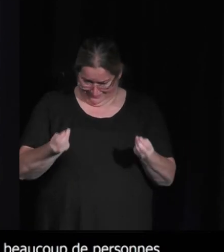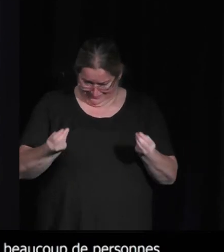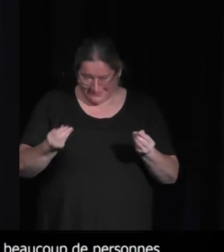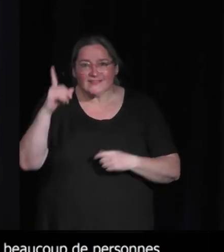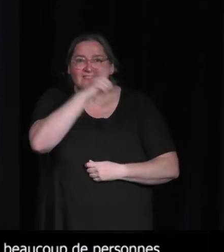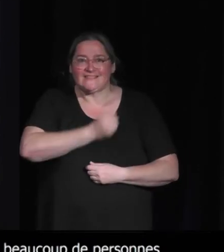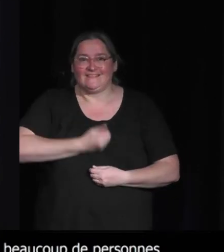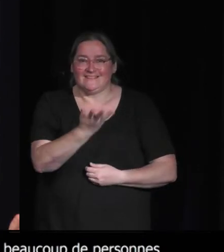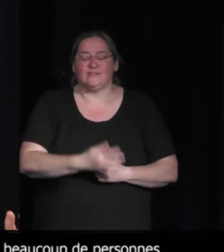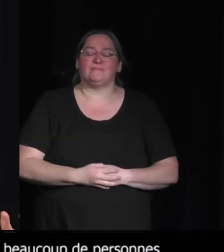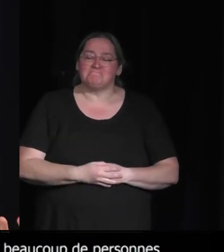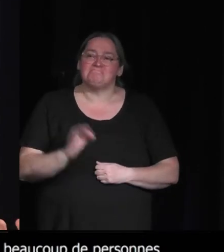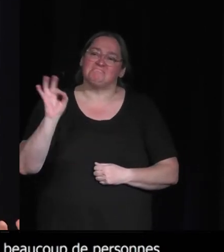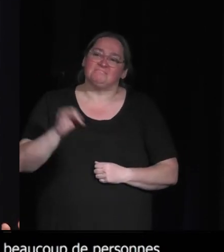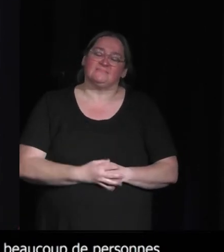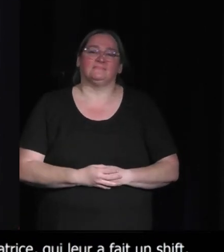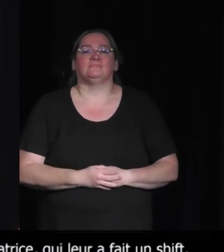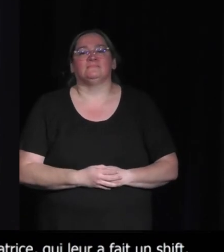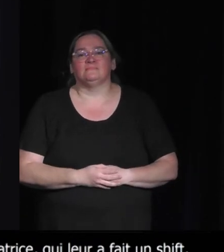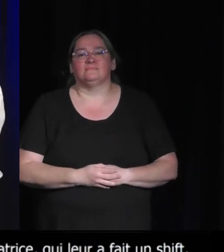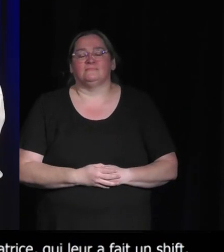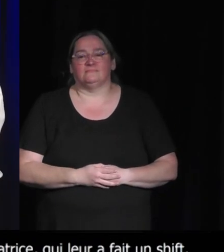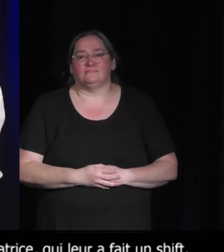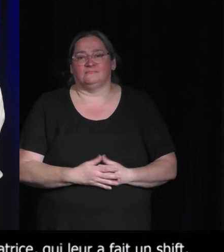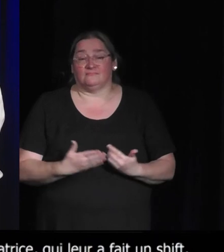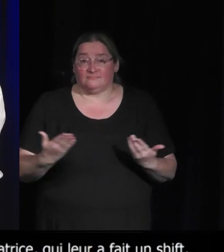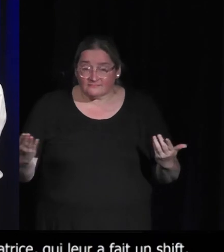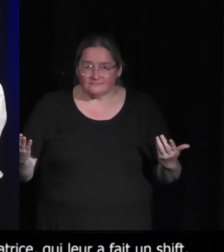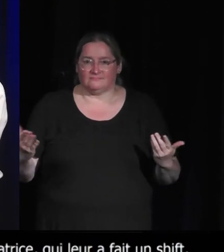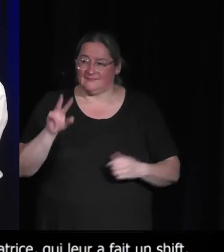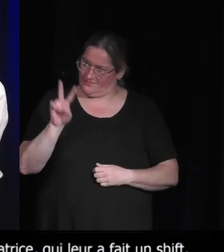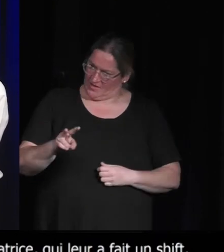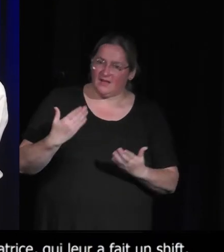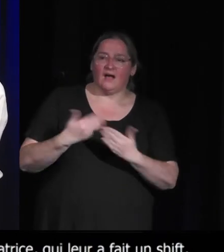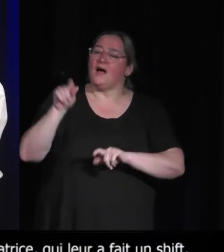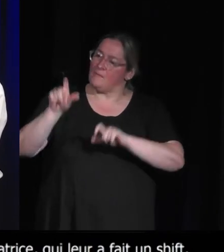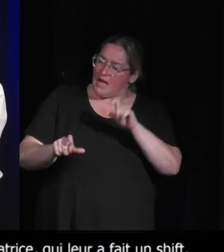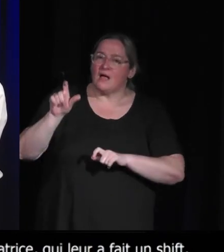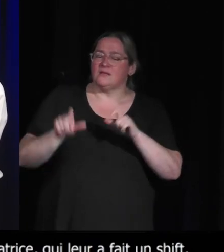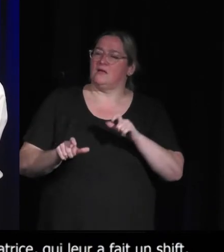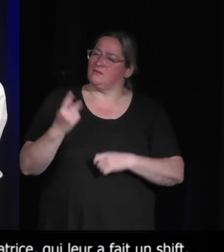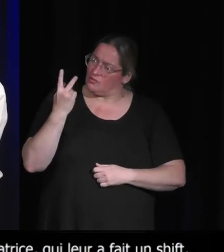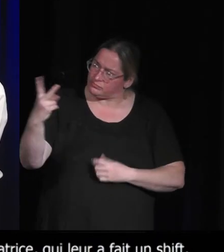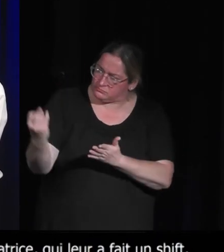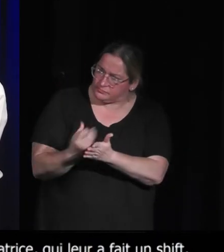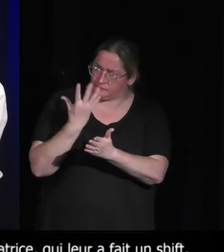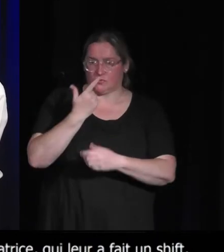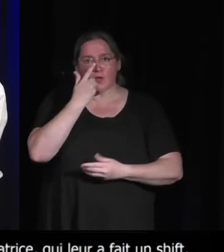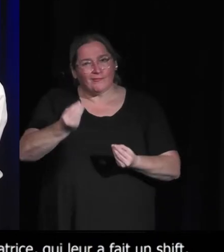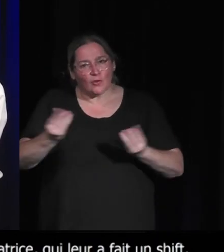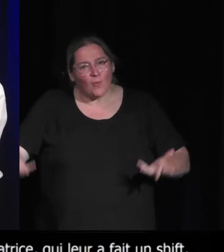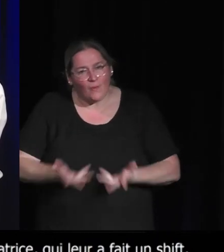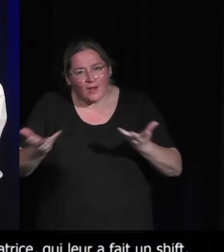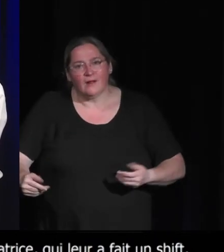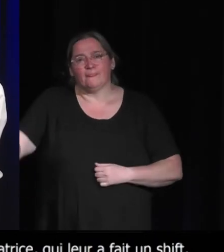Oui, Mais non, mais c'est aussi très encourageant parce qu'on parlait tout à l'heure de cette complexité de